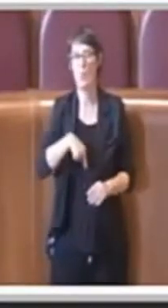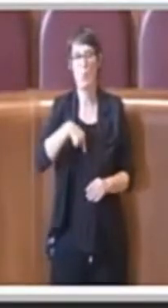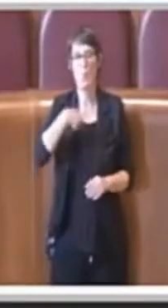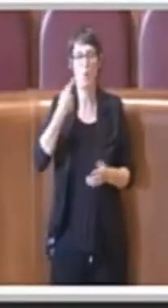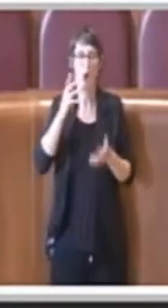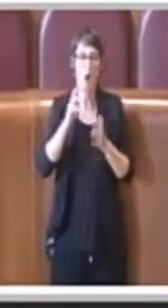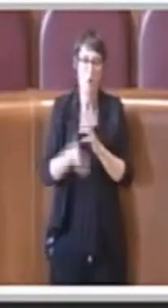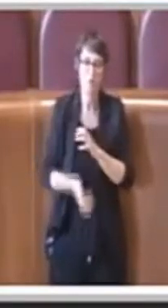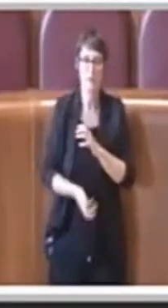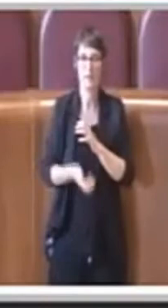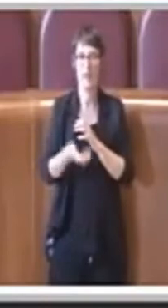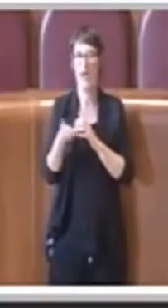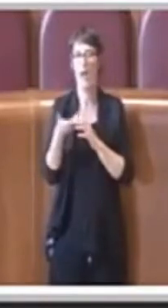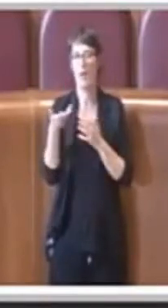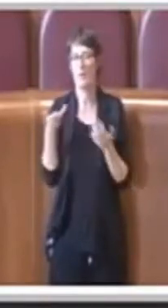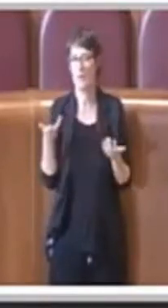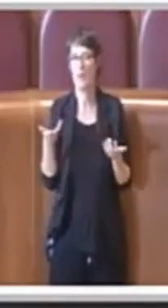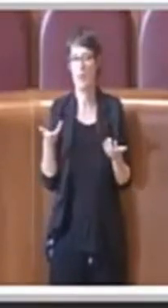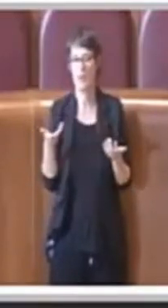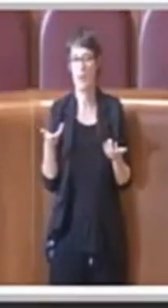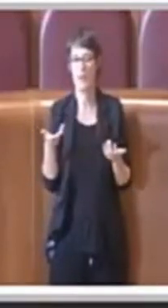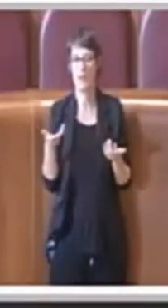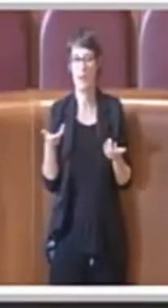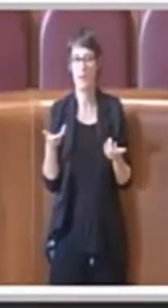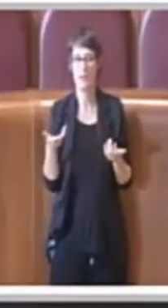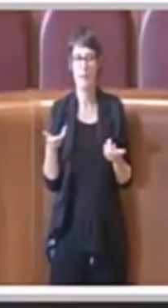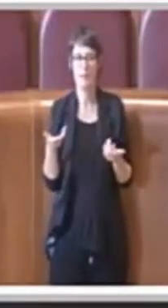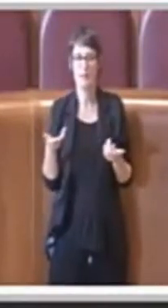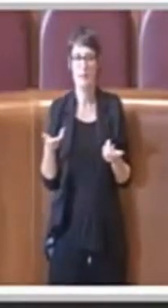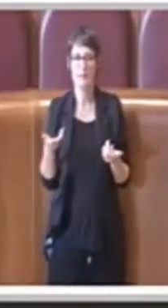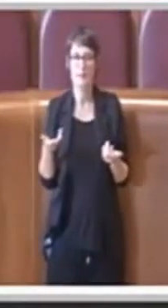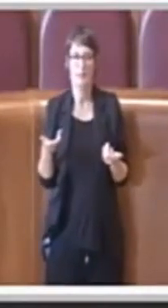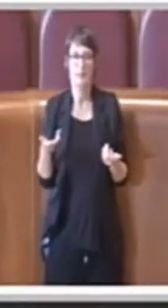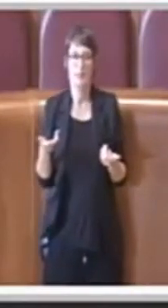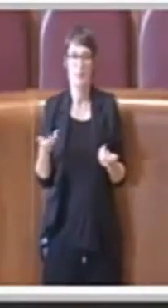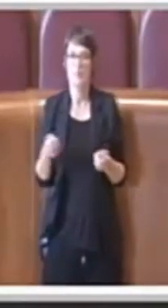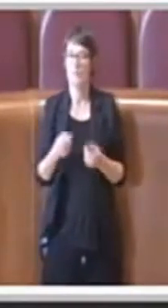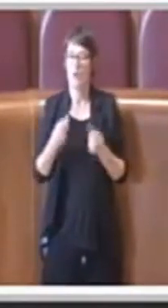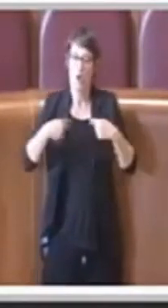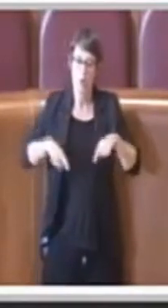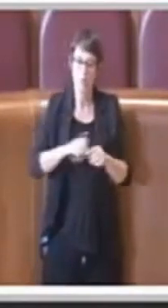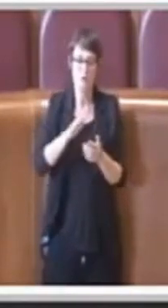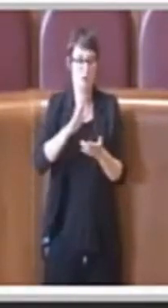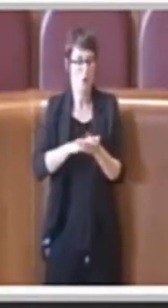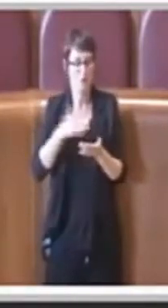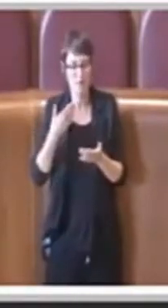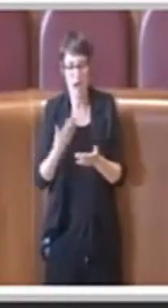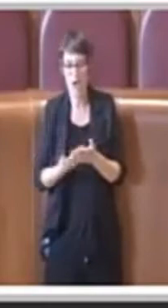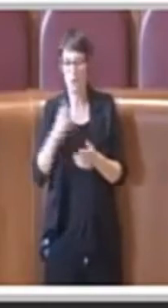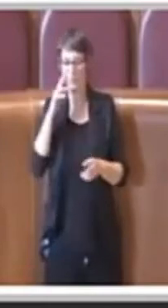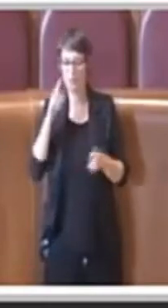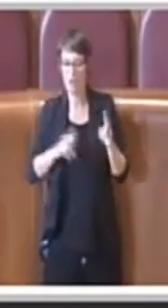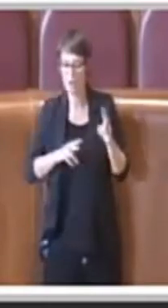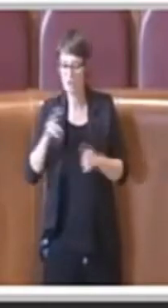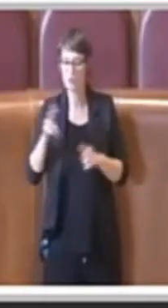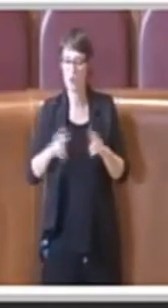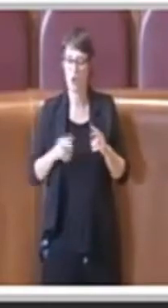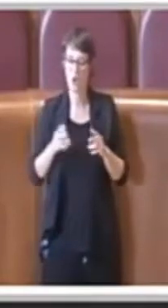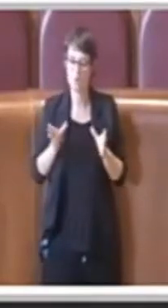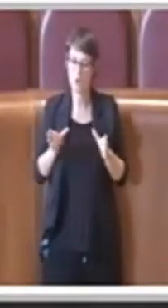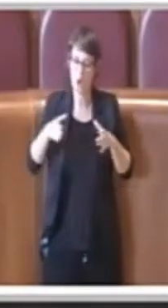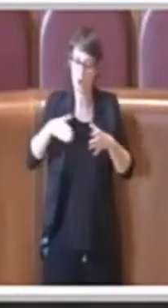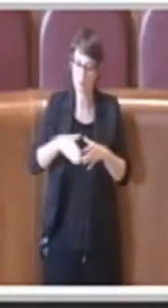complicata e ha visto commissioni valutatrici comporsi con fatica,